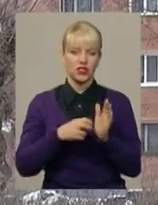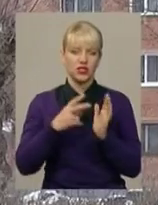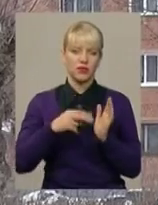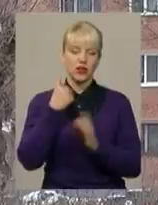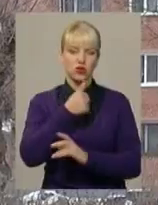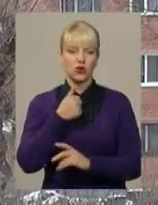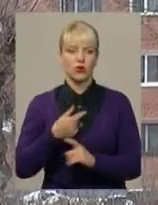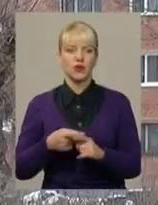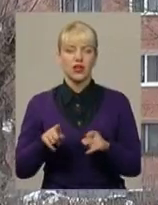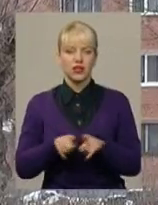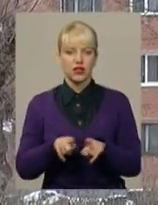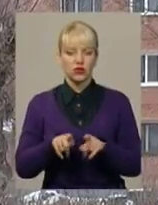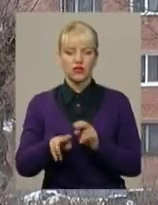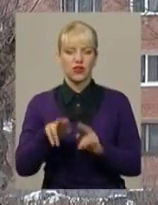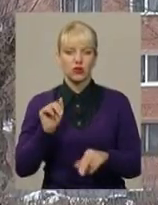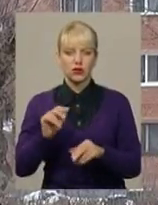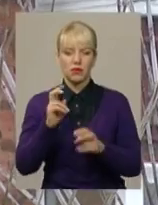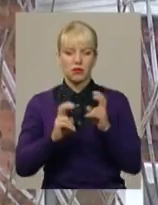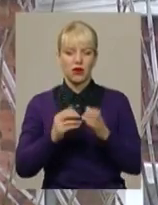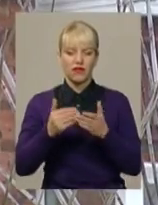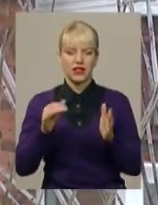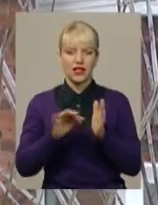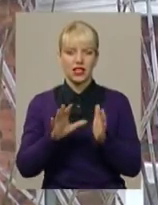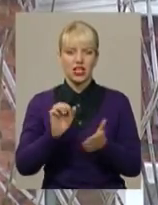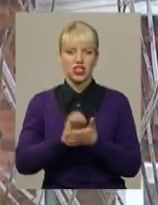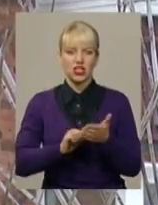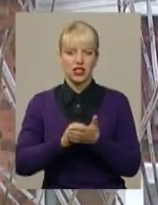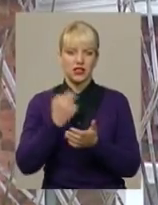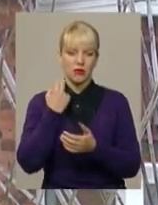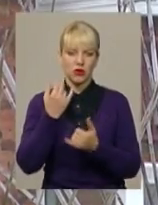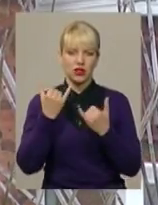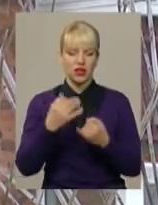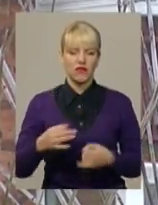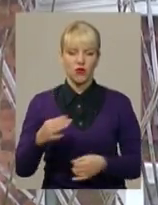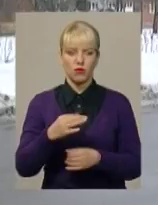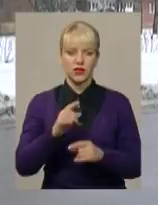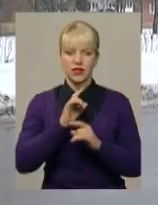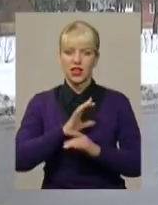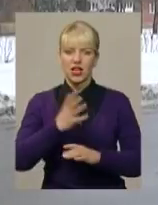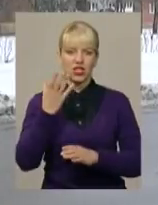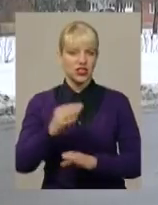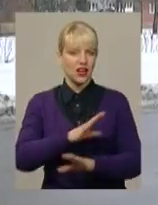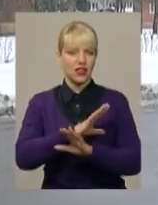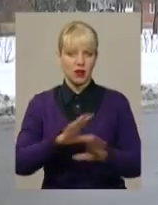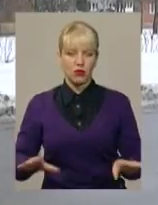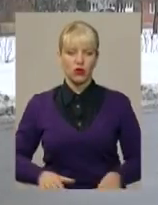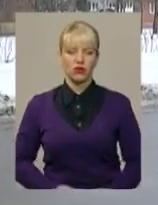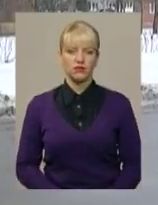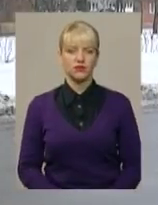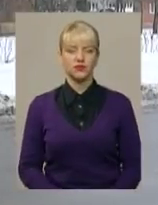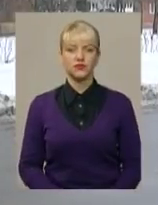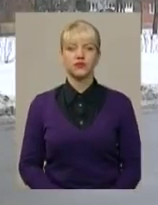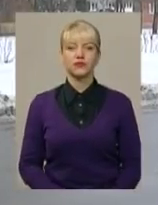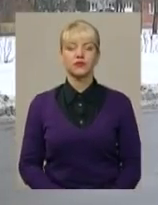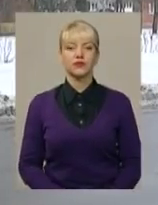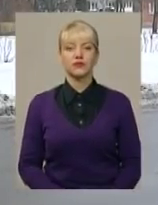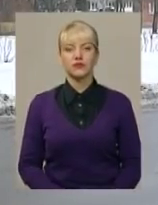Разом з тим, відключень підприємств від електроенергії через заборгованість нині в області не було. Світлана Русіна, Олександр Горішевський, новини,